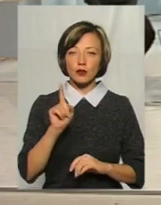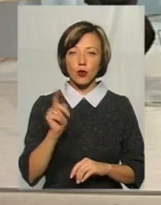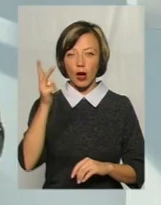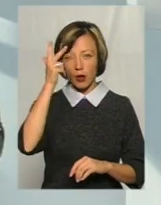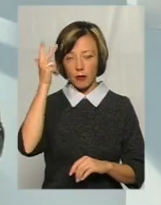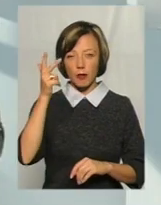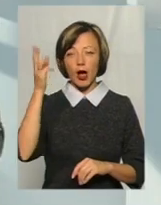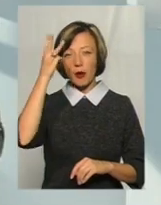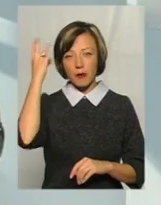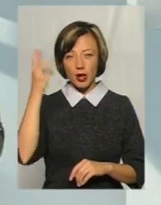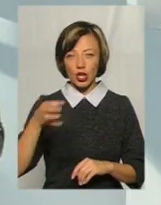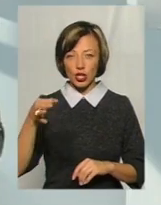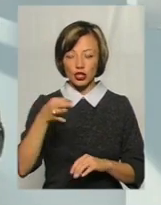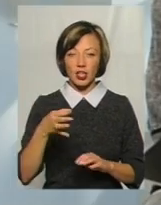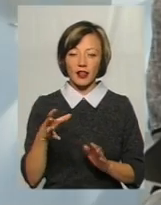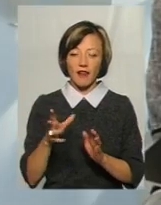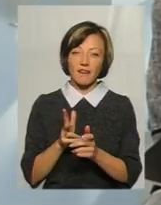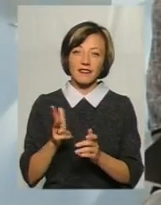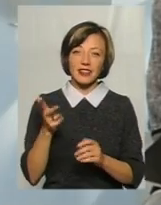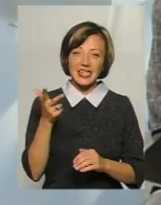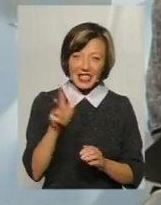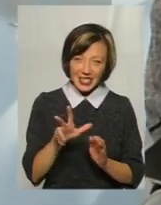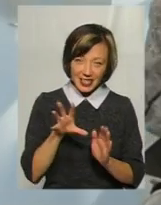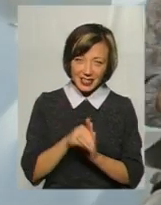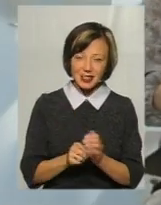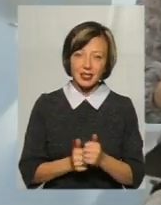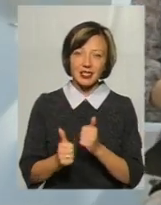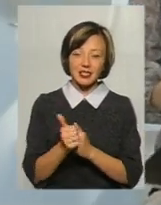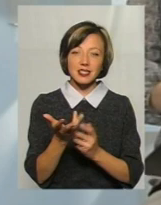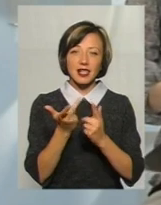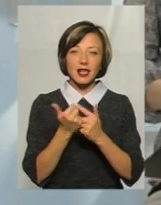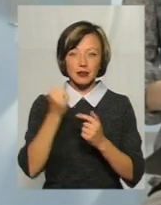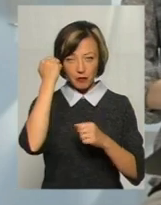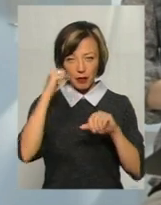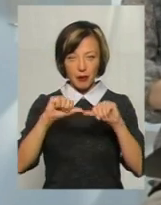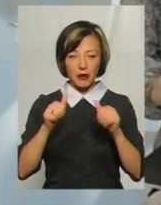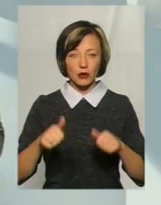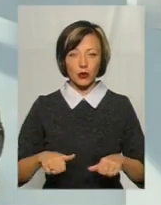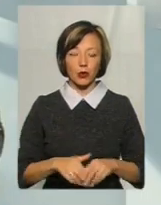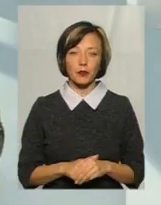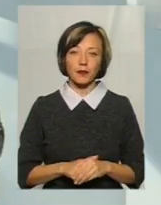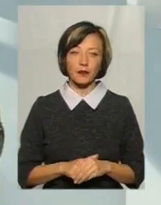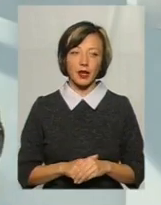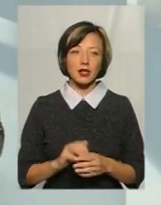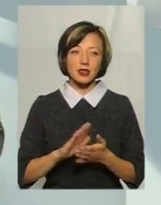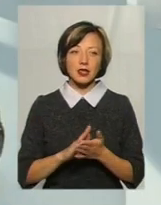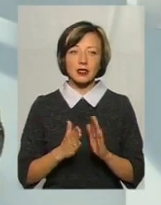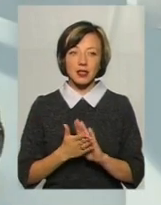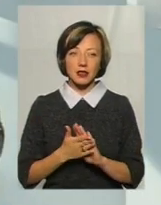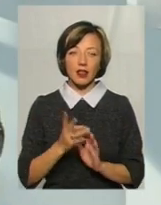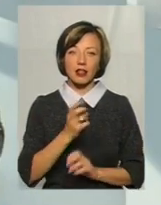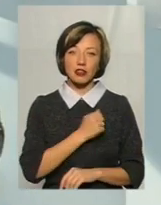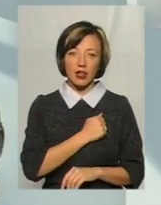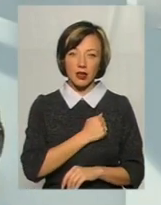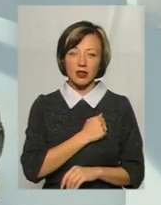за кількістю пам'яток. На жаль, одна в кінці за станом їхніх. Так, за станом, це, на жаль,